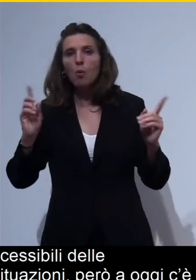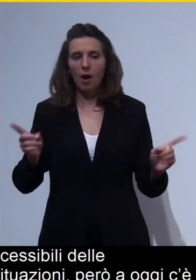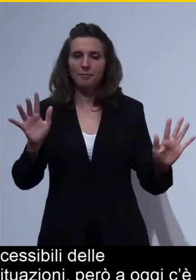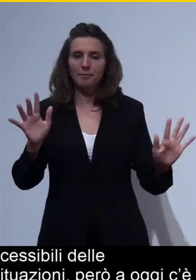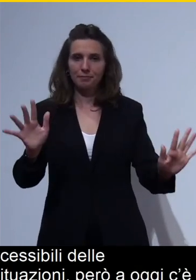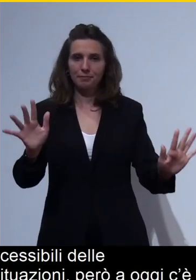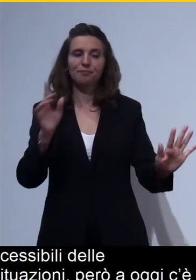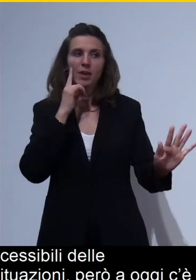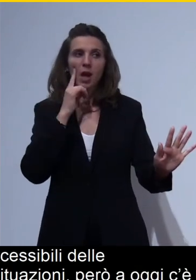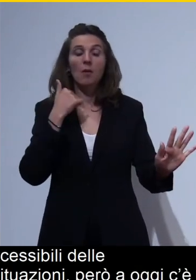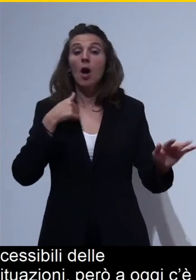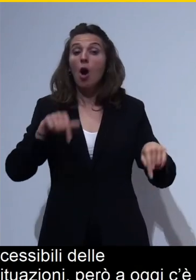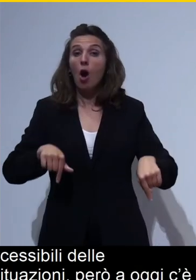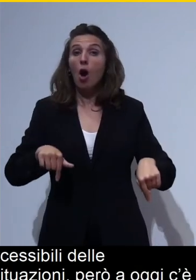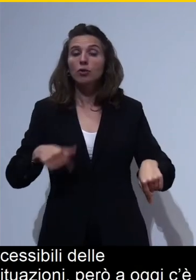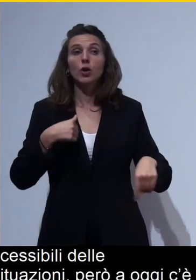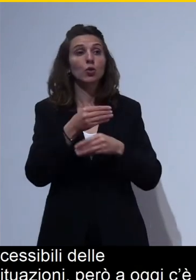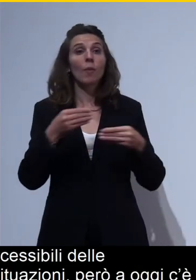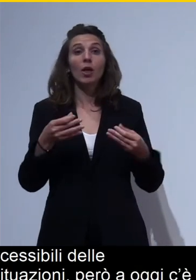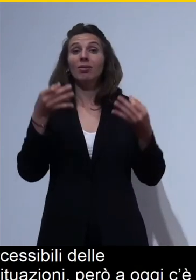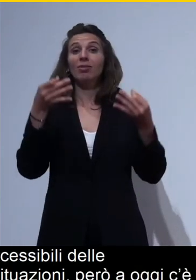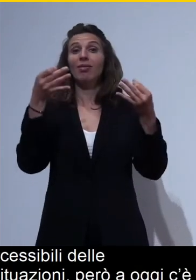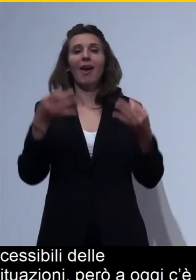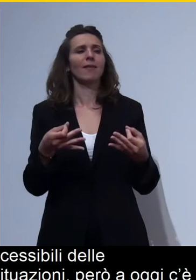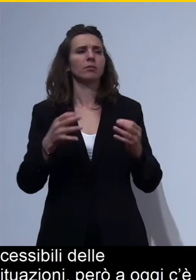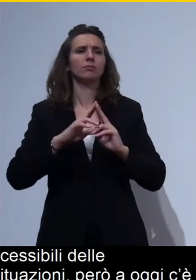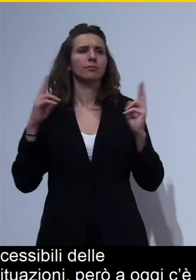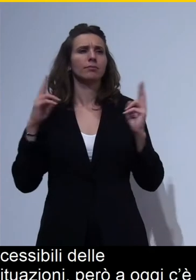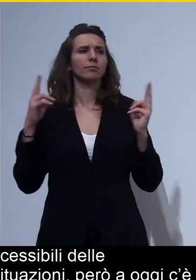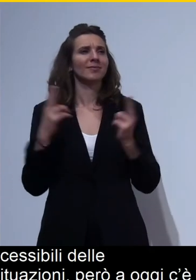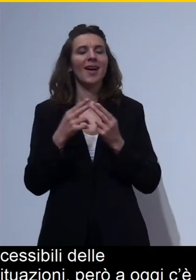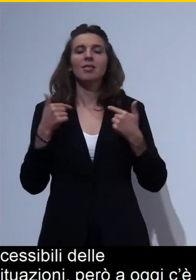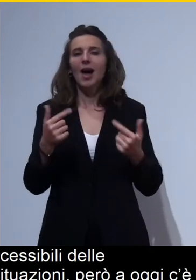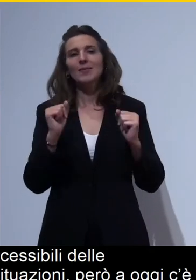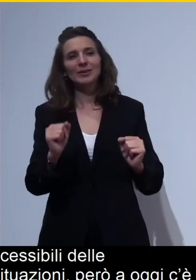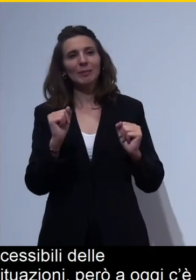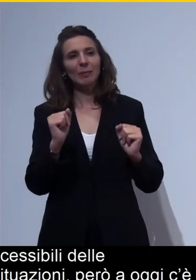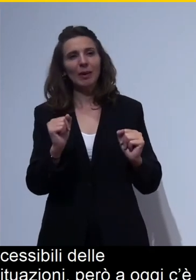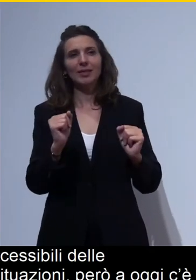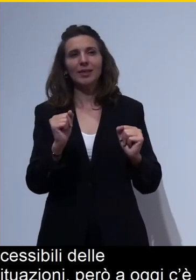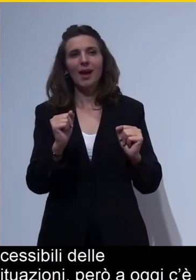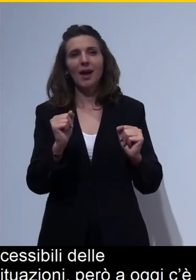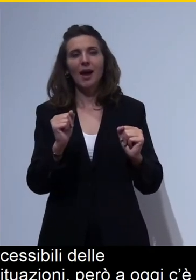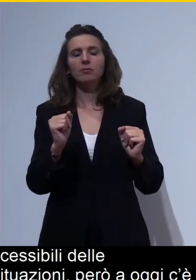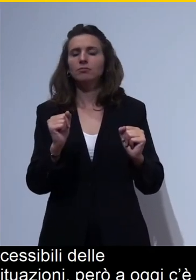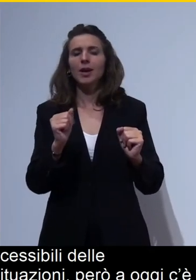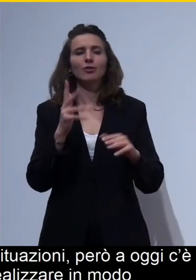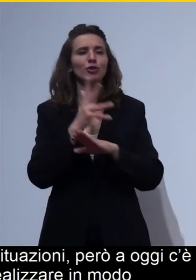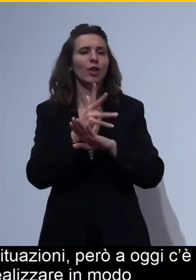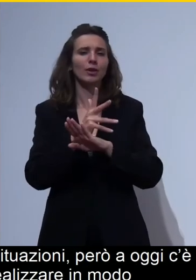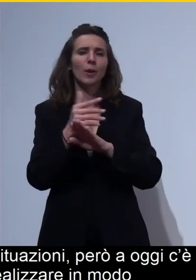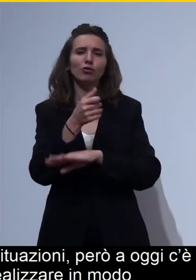uno strumento definitivo che permette di realizzare in modo totalmente autonomo